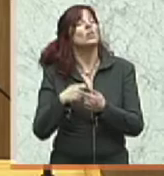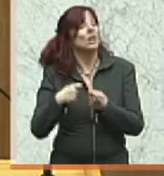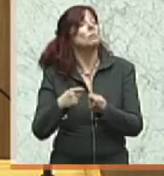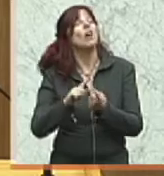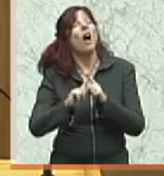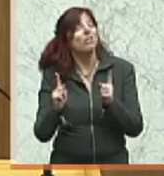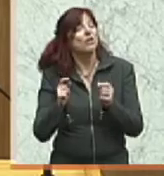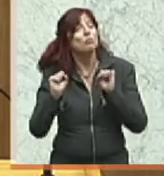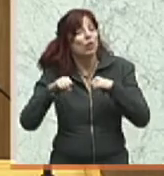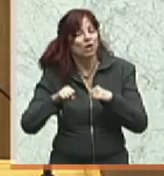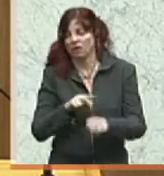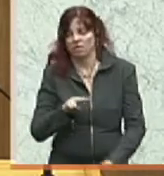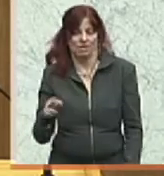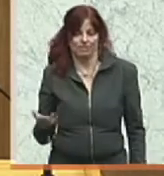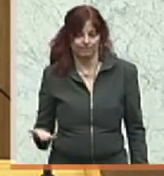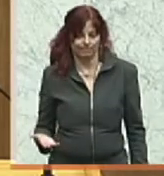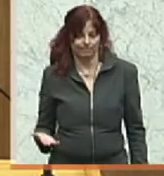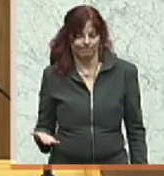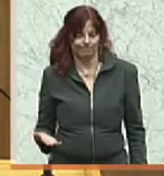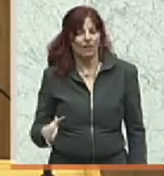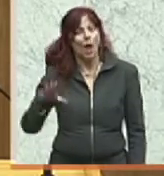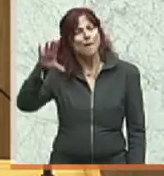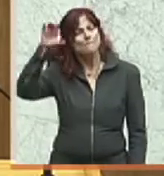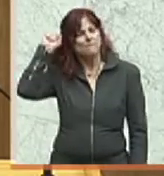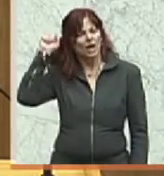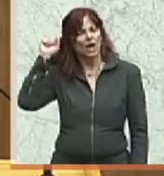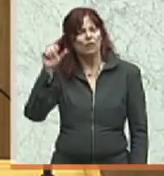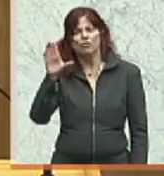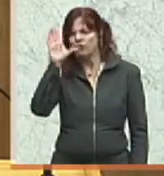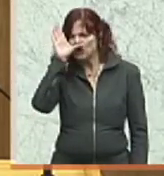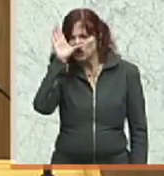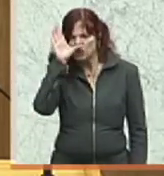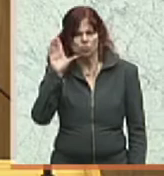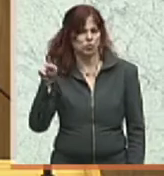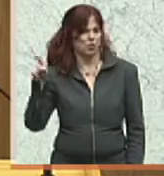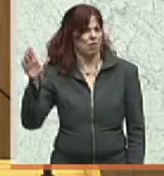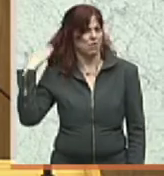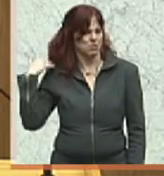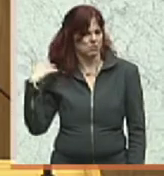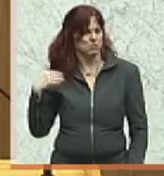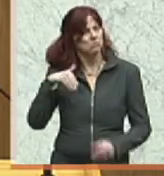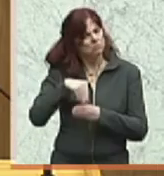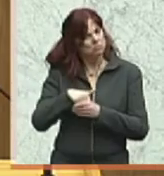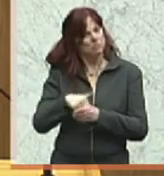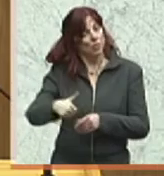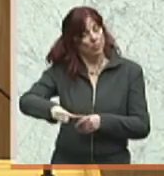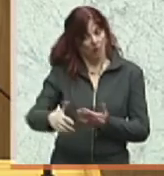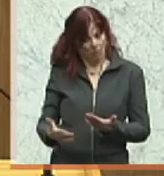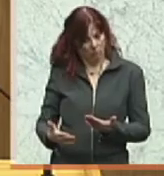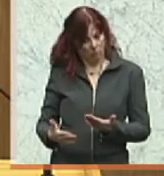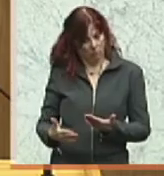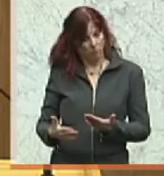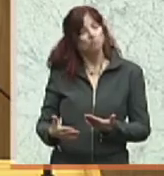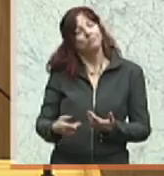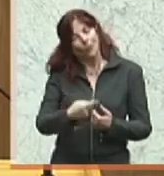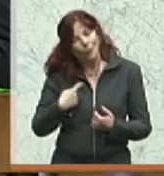Der Begriff Faschismus taucht nicht auf. Wir hätten das gewünscht. Es hätte für mehr Klarheit